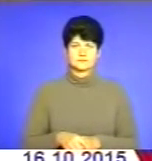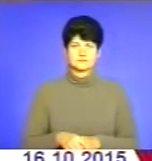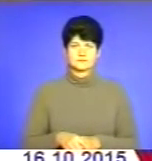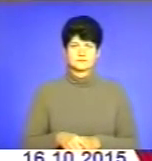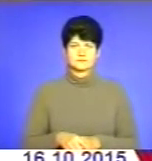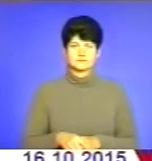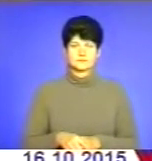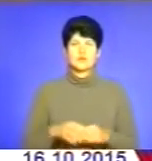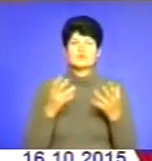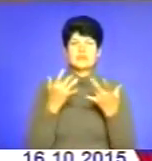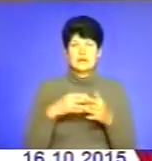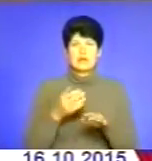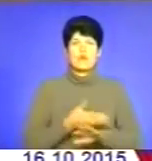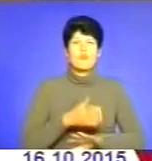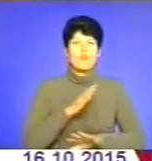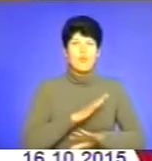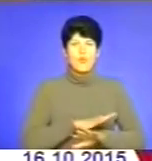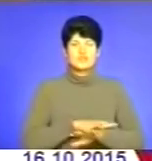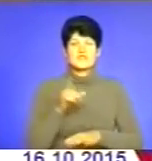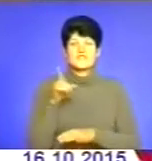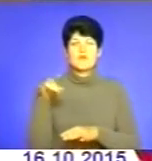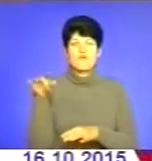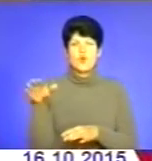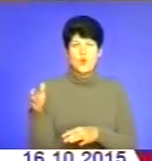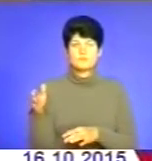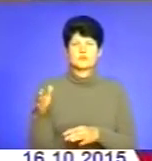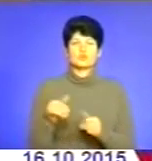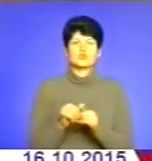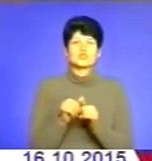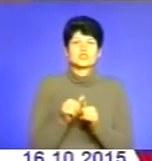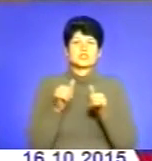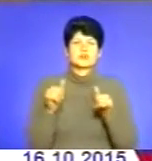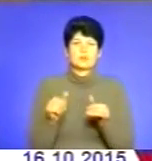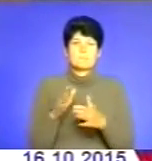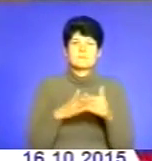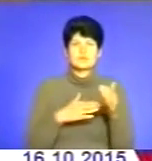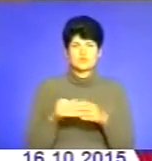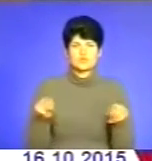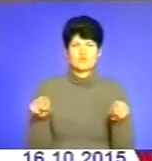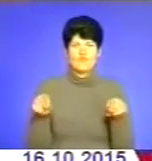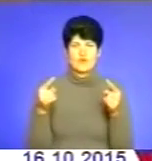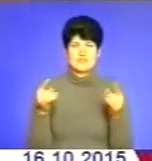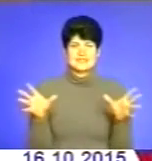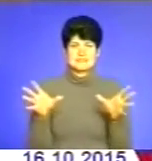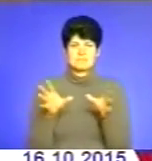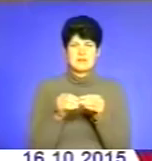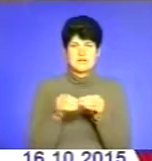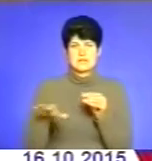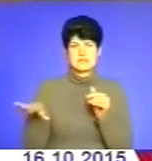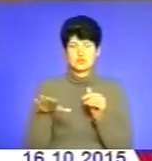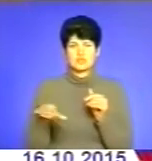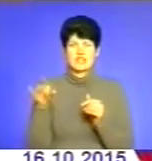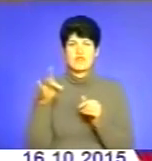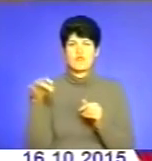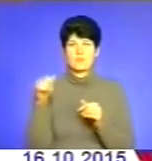дорогові. Оскільки Польща є в Європі, тому широко практикується створення спільних зон європейських, розвитку